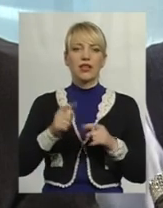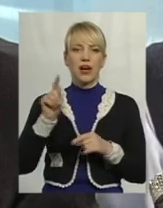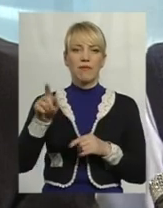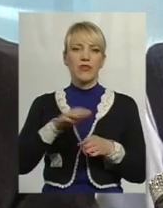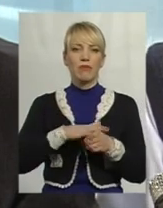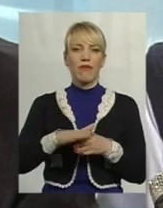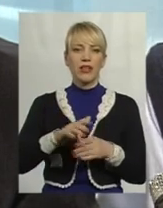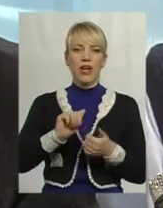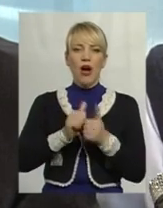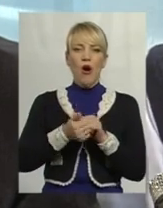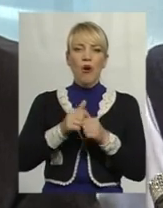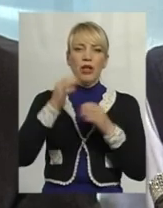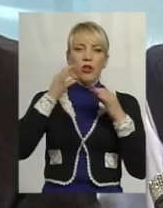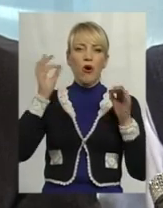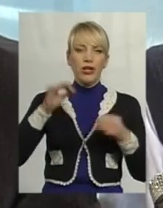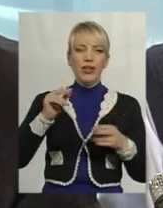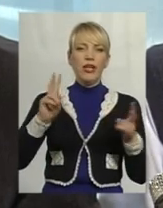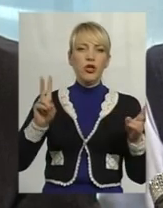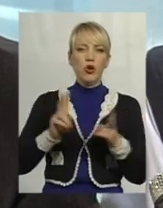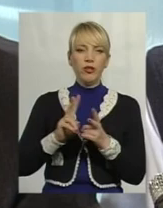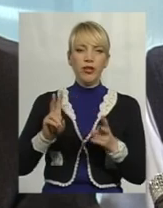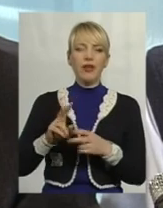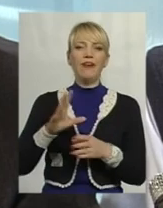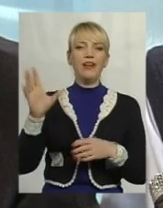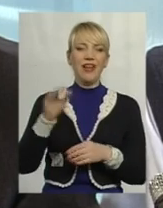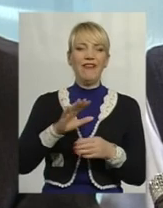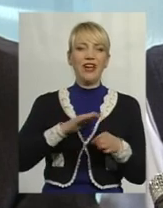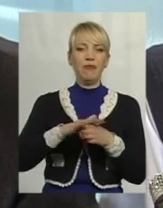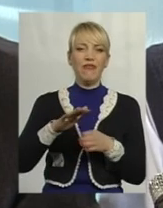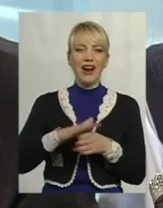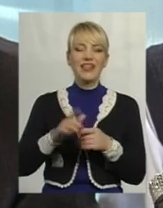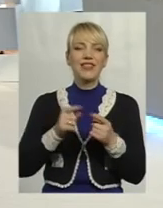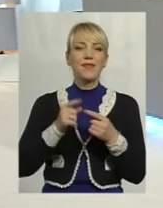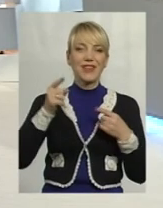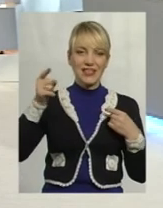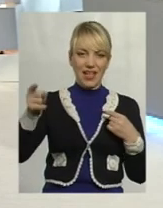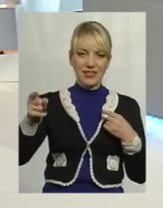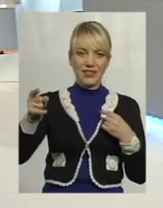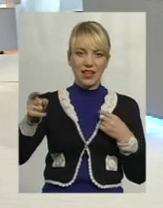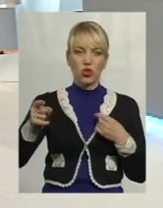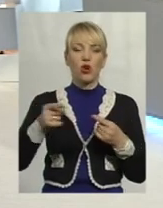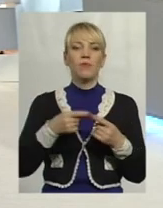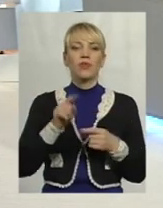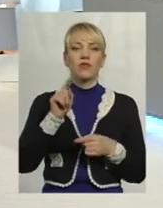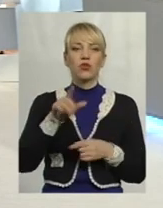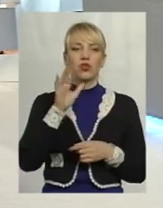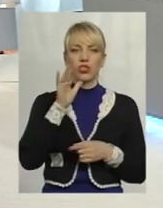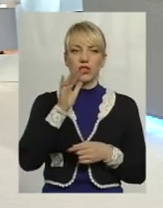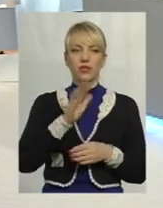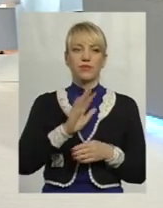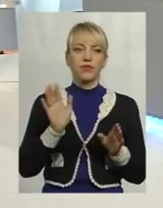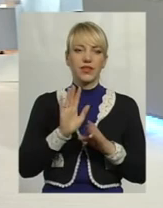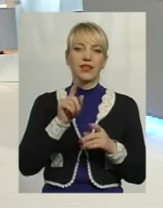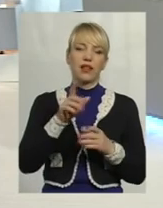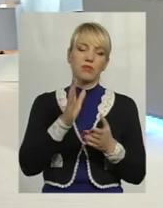відбувається обмін досвідом, зустрічі. Тобто все відбувається дистанційно в той час, коли… Ні, зовсім, там